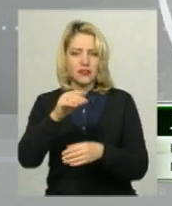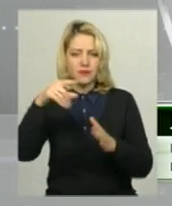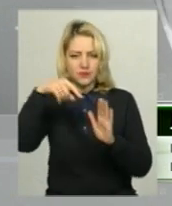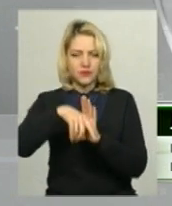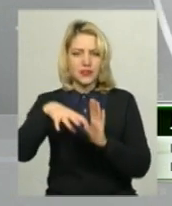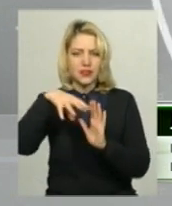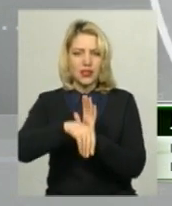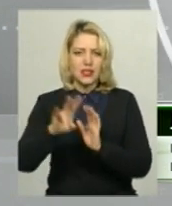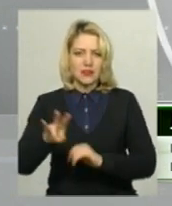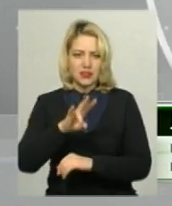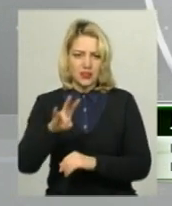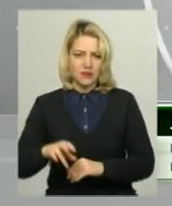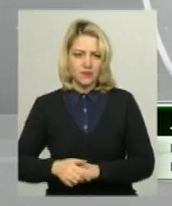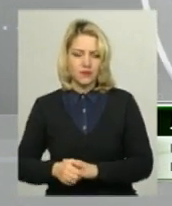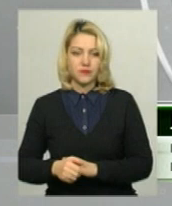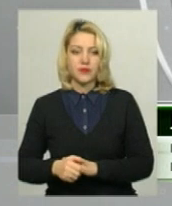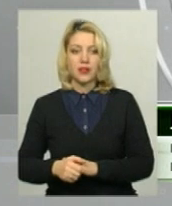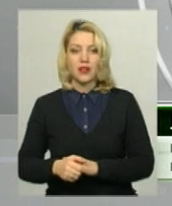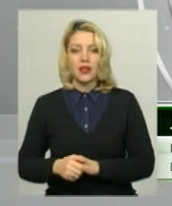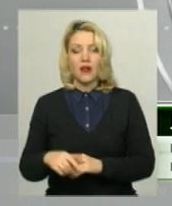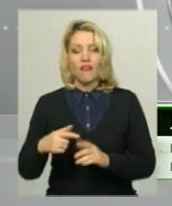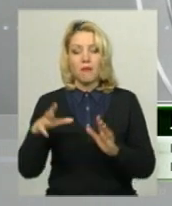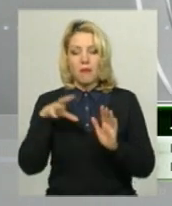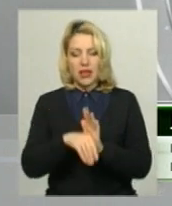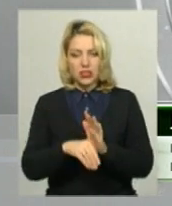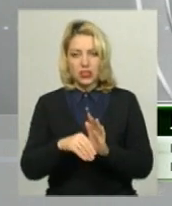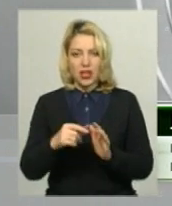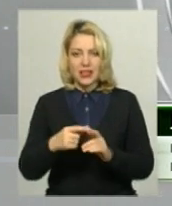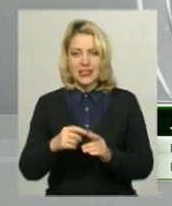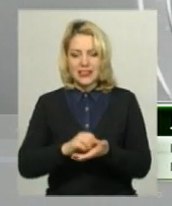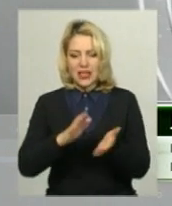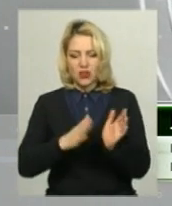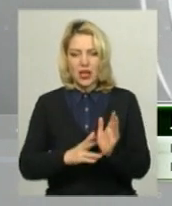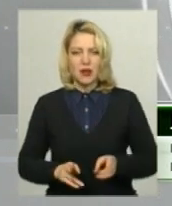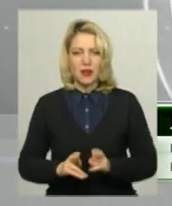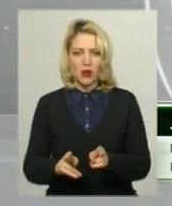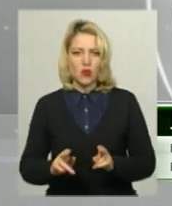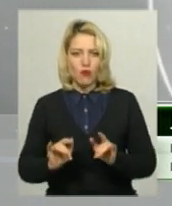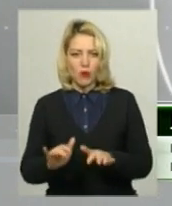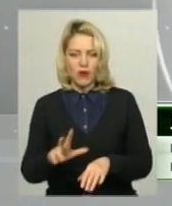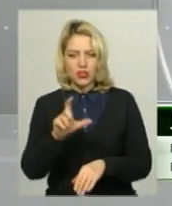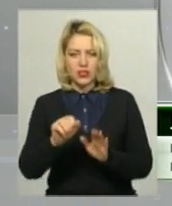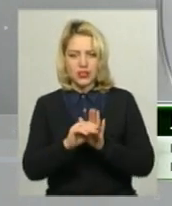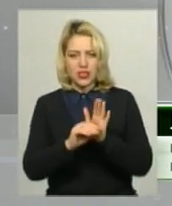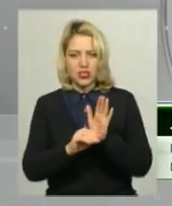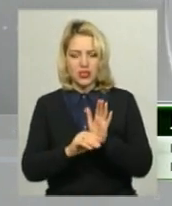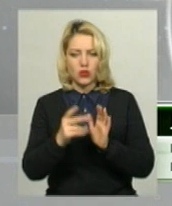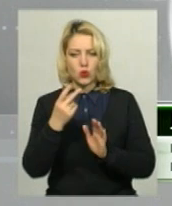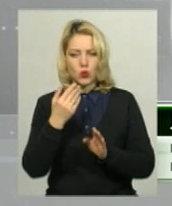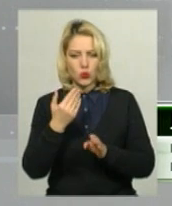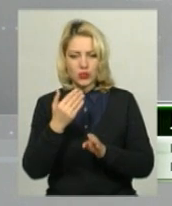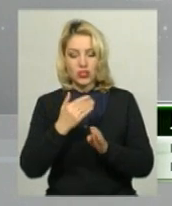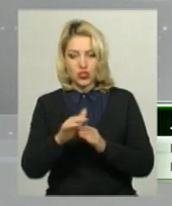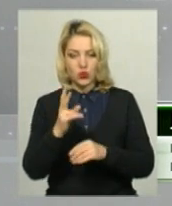предмети направлені на експертизу. У межах зареєстрованого кримінального провадження за частиною 2 статті